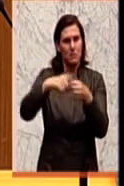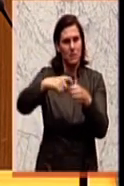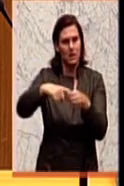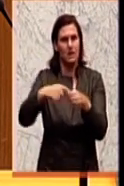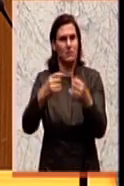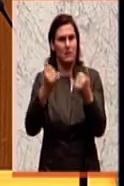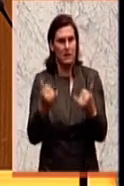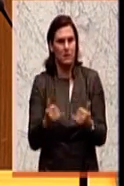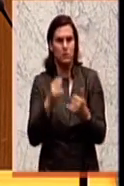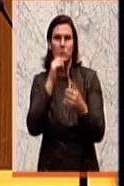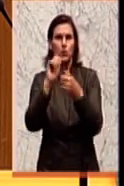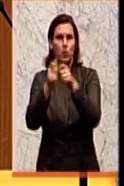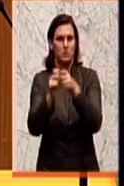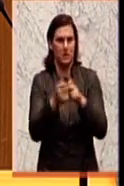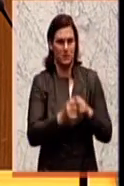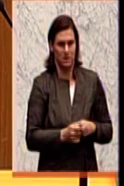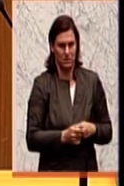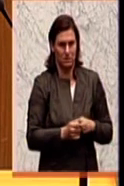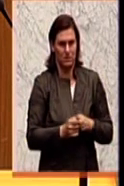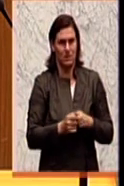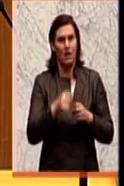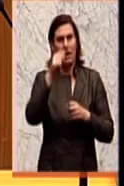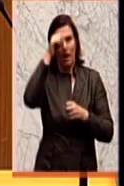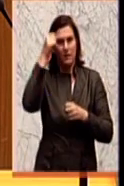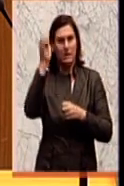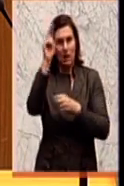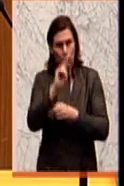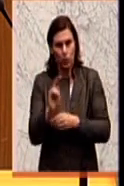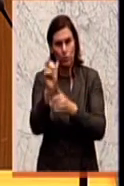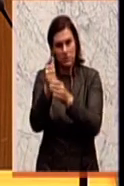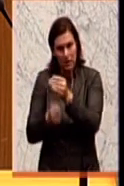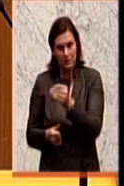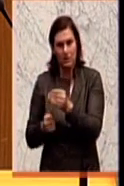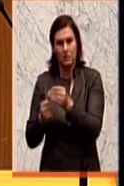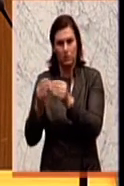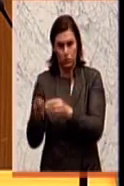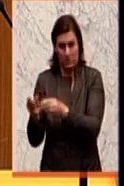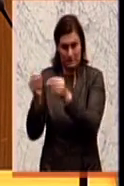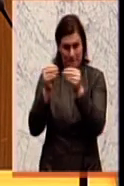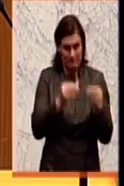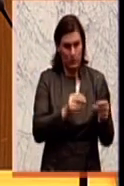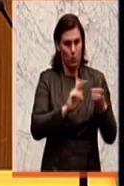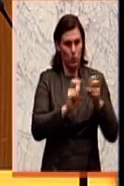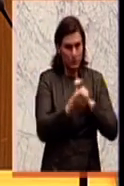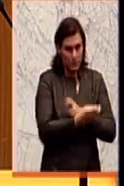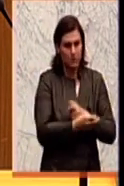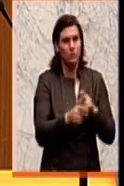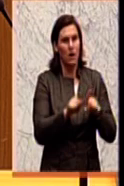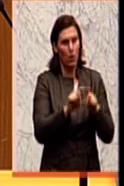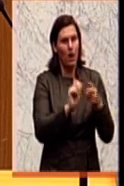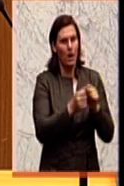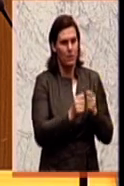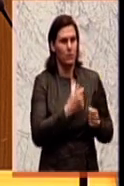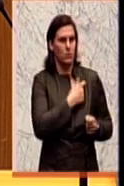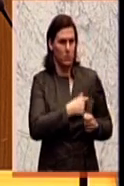-Richtlinie nicht umsetzen. Das heißt, die geltende EU-Richtlinie muss von den Mitgliedstaaten umgesetzt werden, ungeachtet dessen, dass an möglichen Abänderungen durch die Kommission